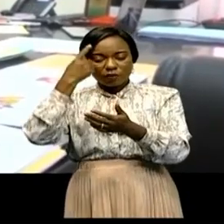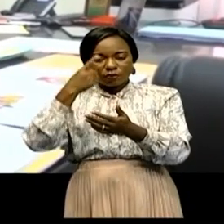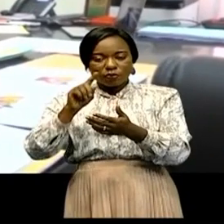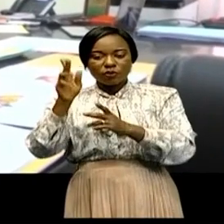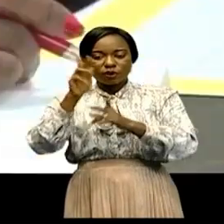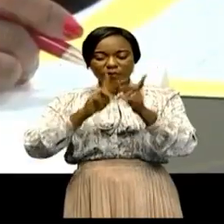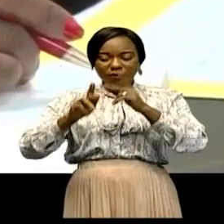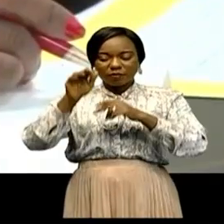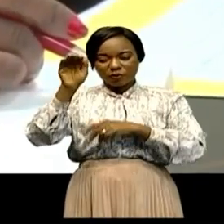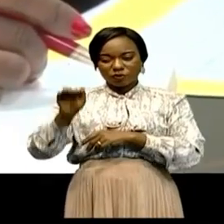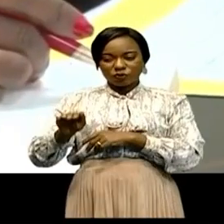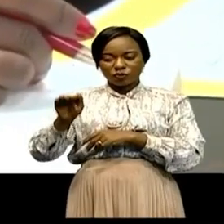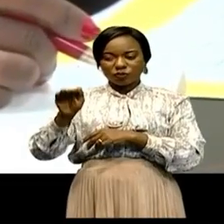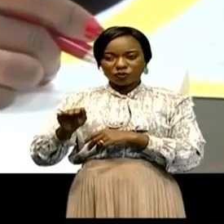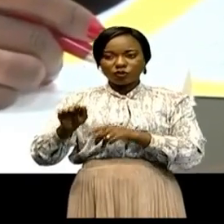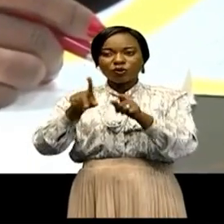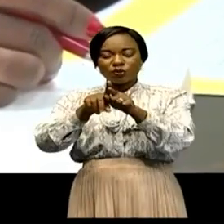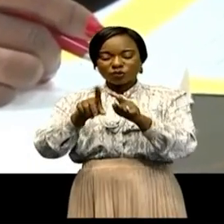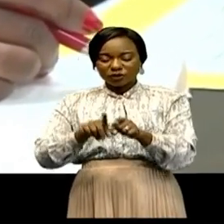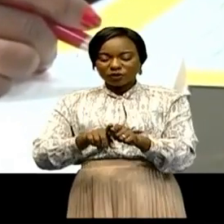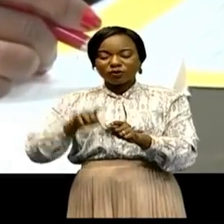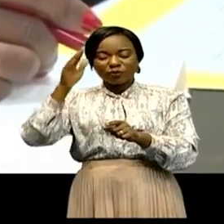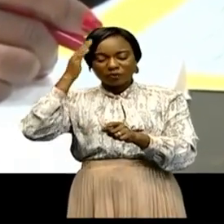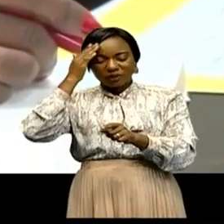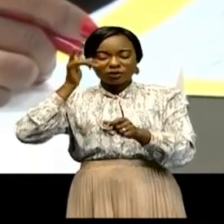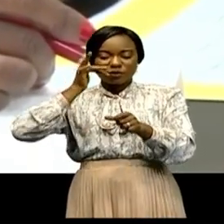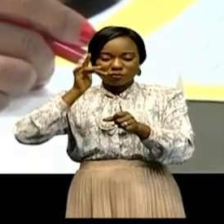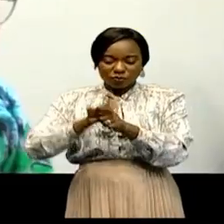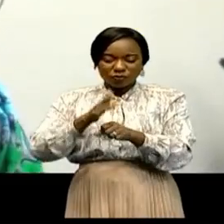peuples autochtones sont également promis.